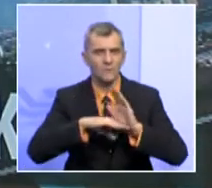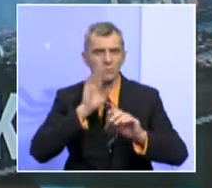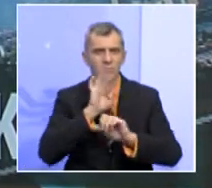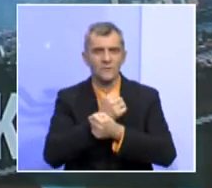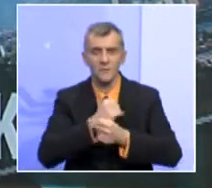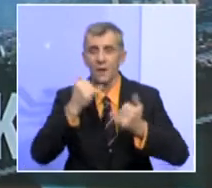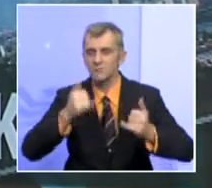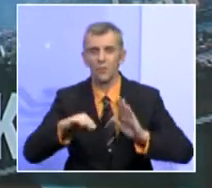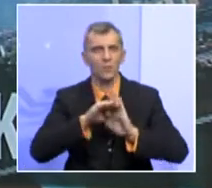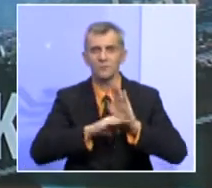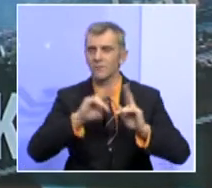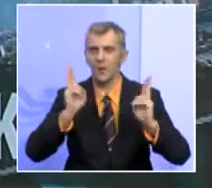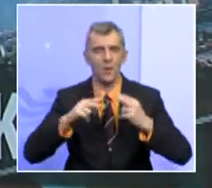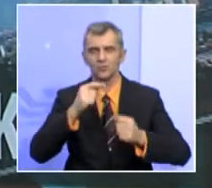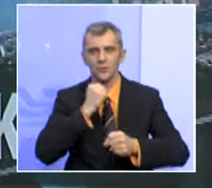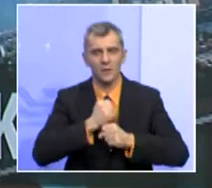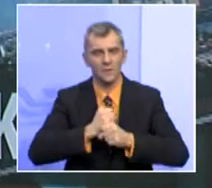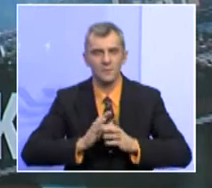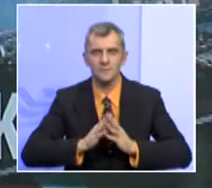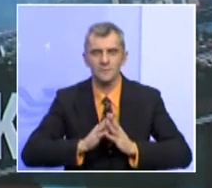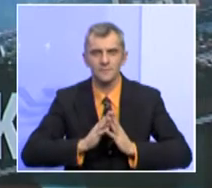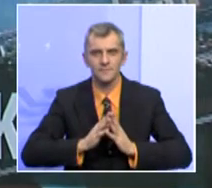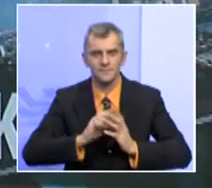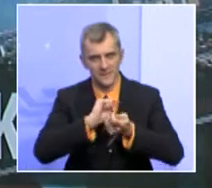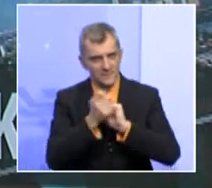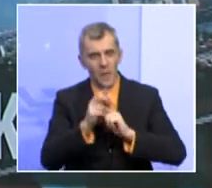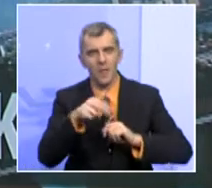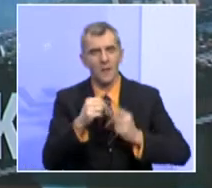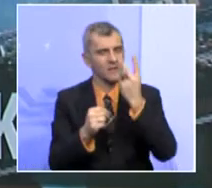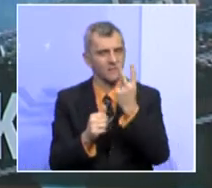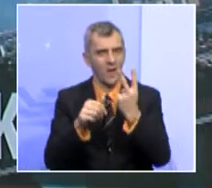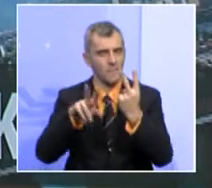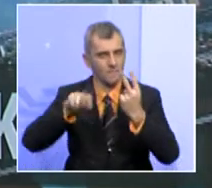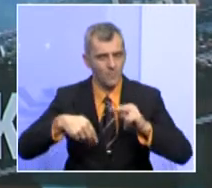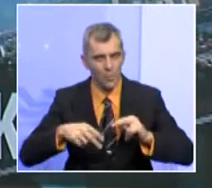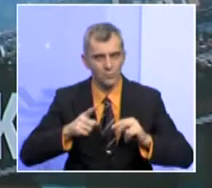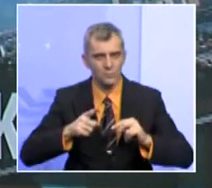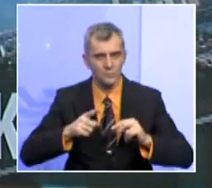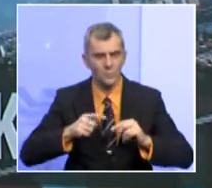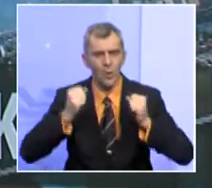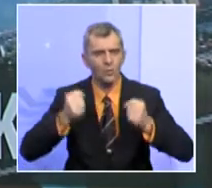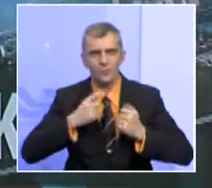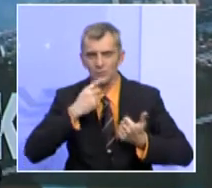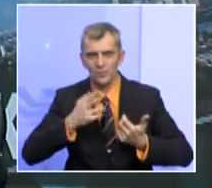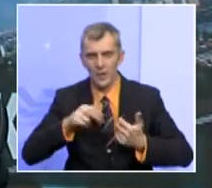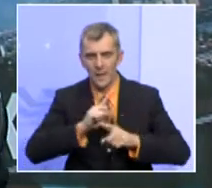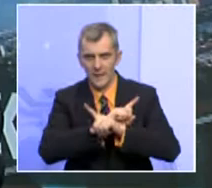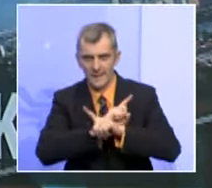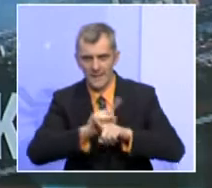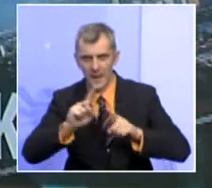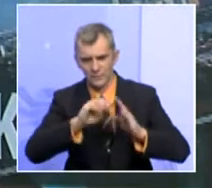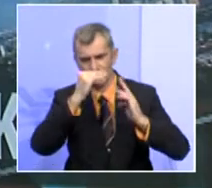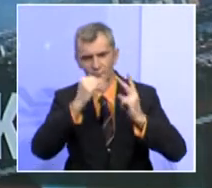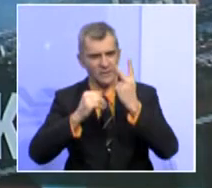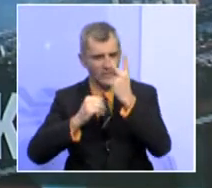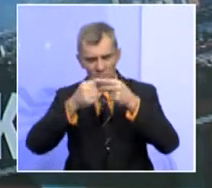a Ustav sad ne možemo mijenjati u tom kontekstu. Prema tome ostaju dvije varijante, ugrubo rečeno, koje imaju raznih podvarijanti